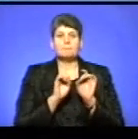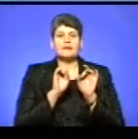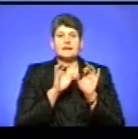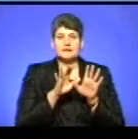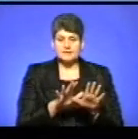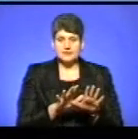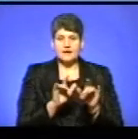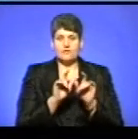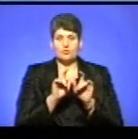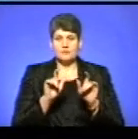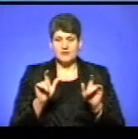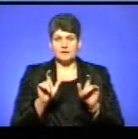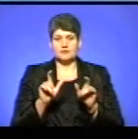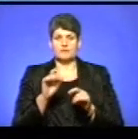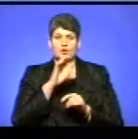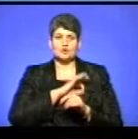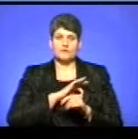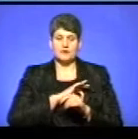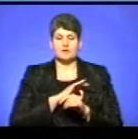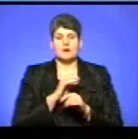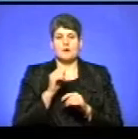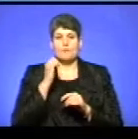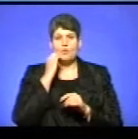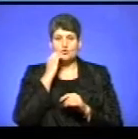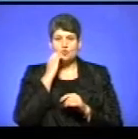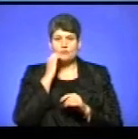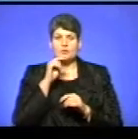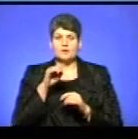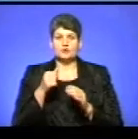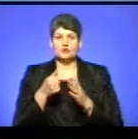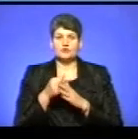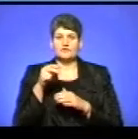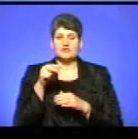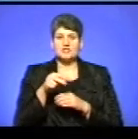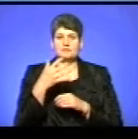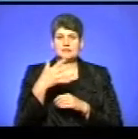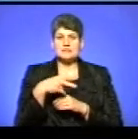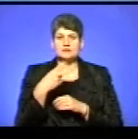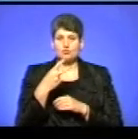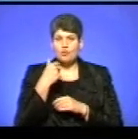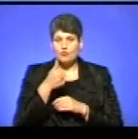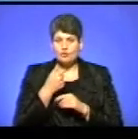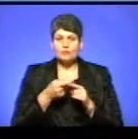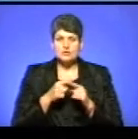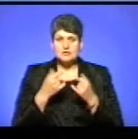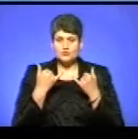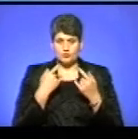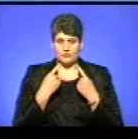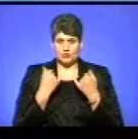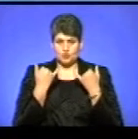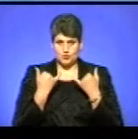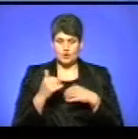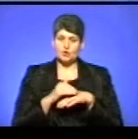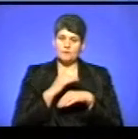користування Московському патріархату до 2052 року. Про це будемо говорити сьогодні. Усім доброго вечора.